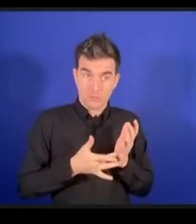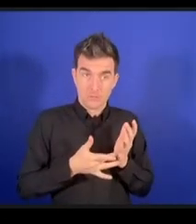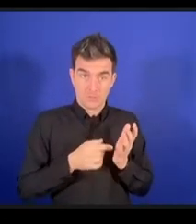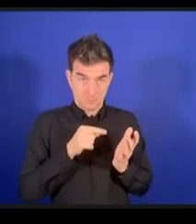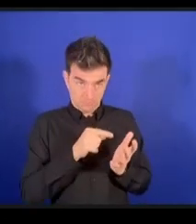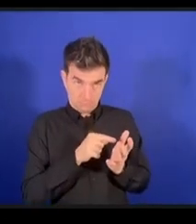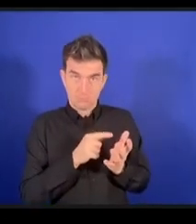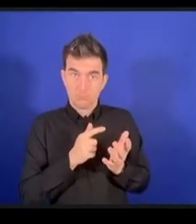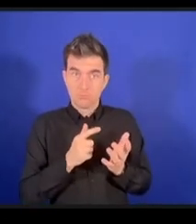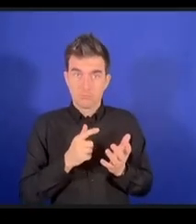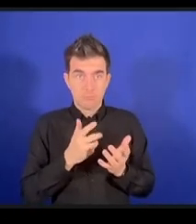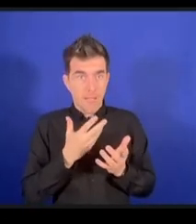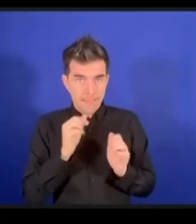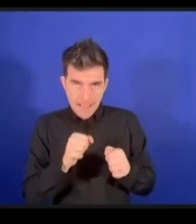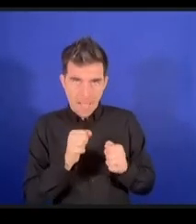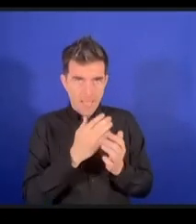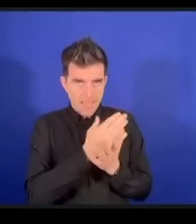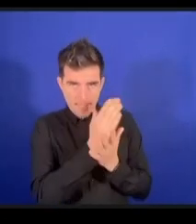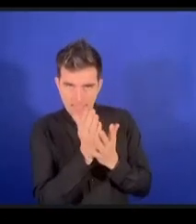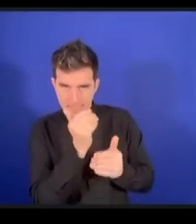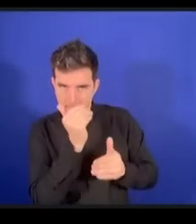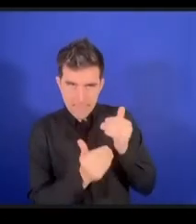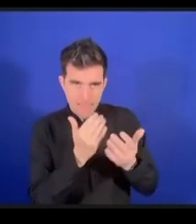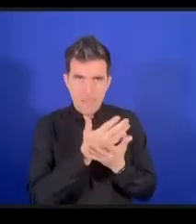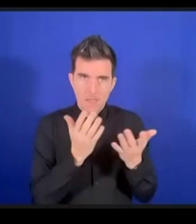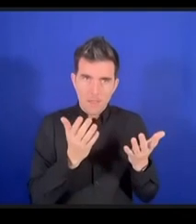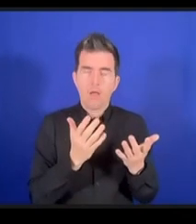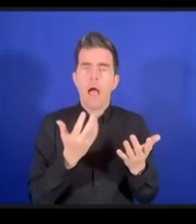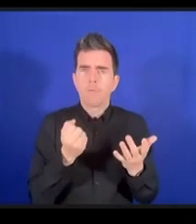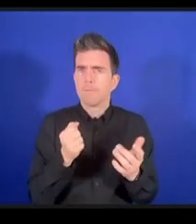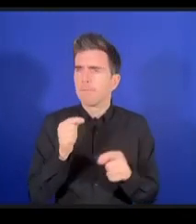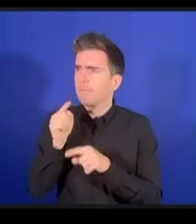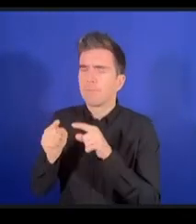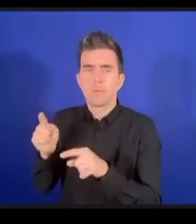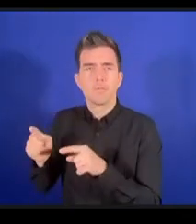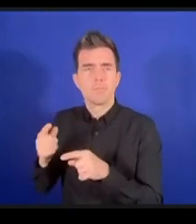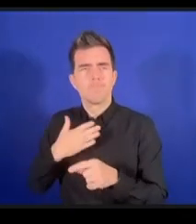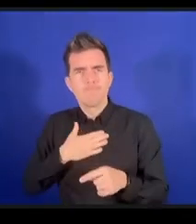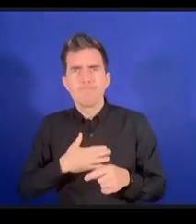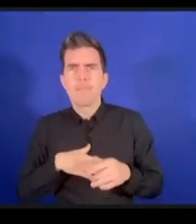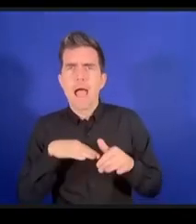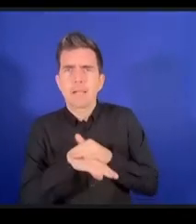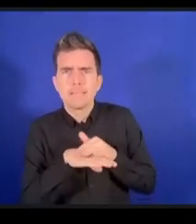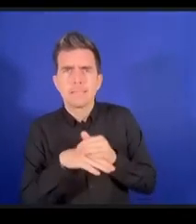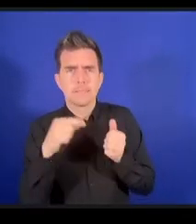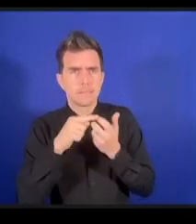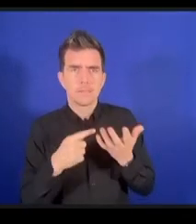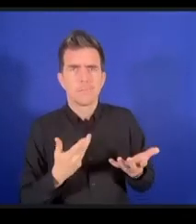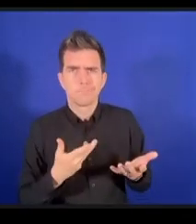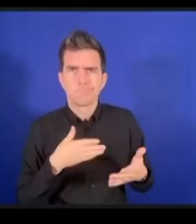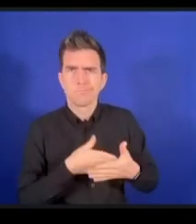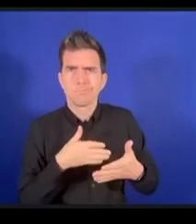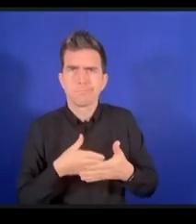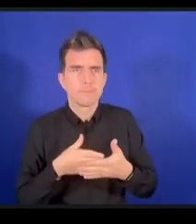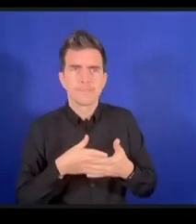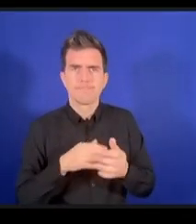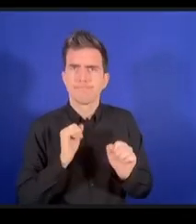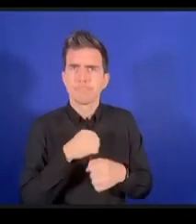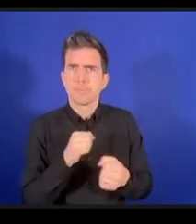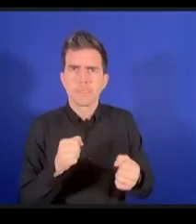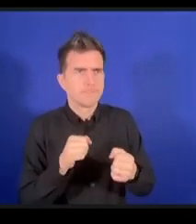aider au contenu. Et ces personnes, donc, ne peuvent pas avoir accès à ce contenu. Le meilleur exemple en est